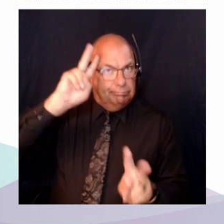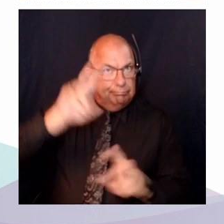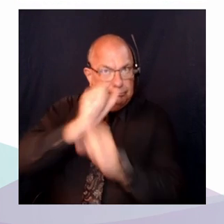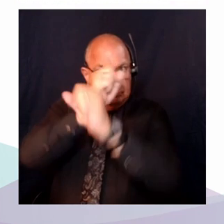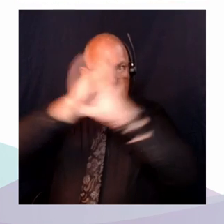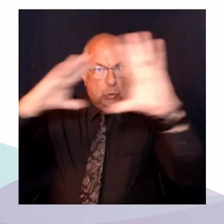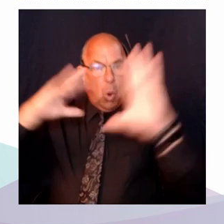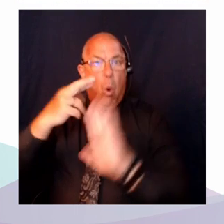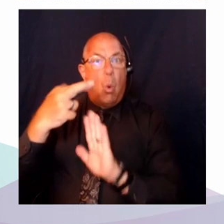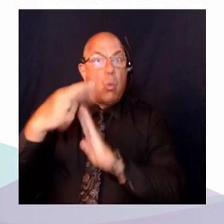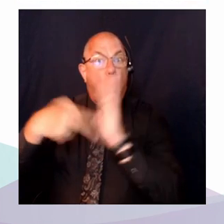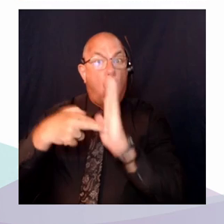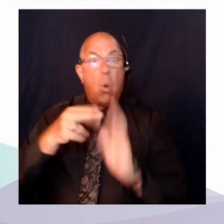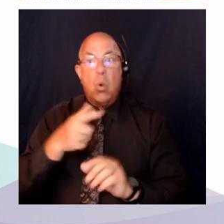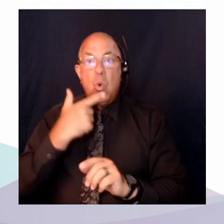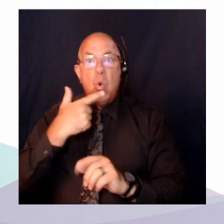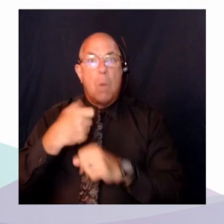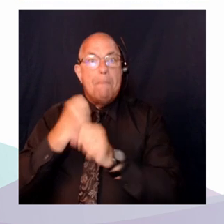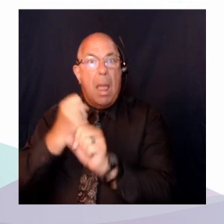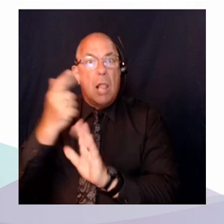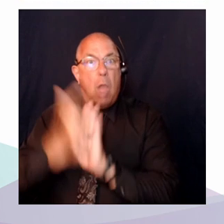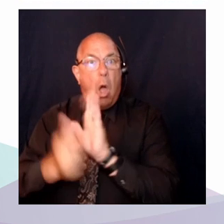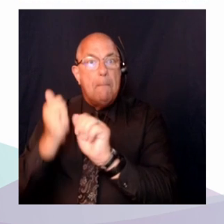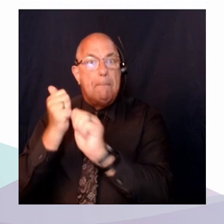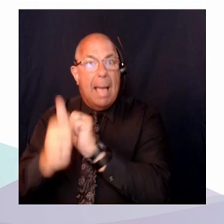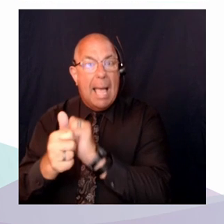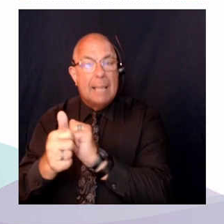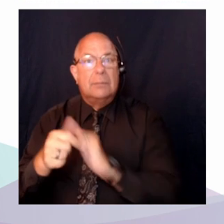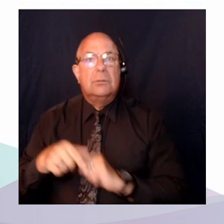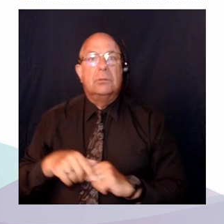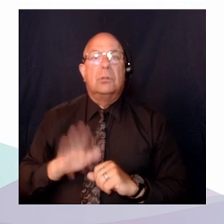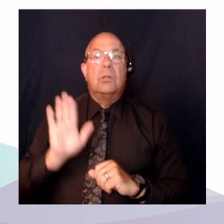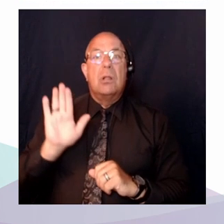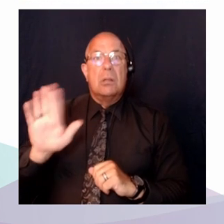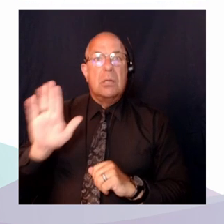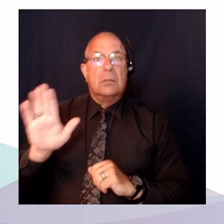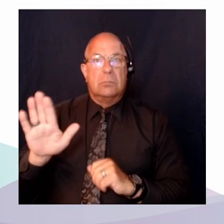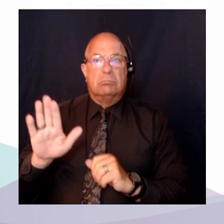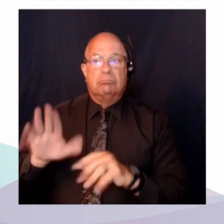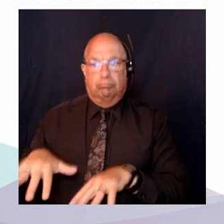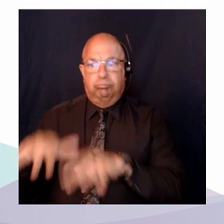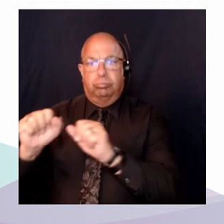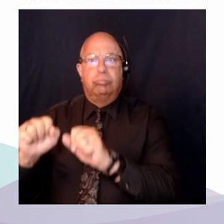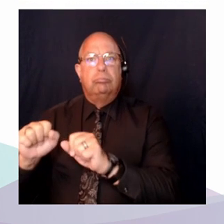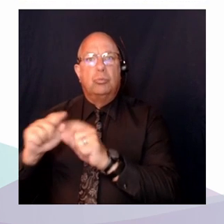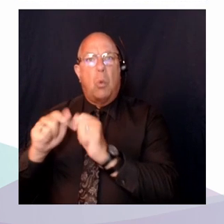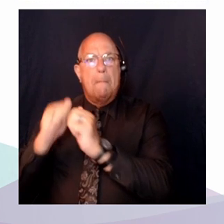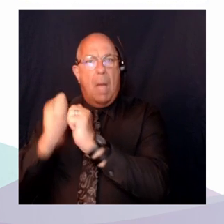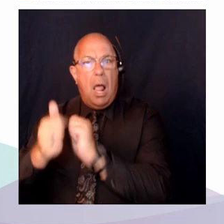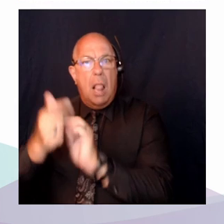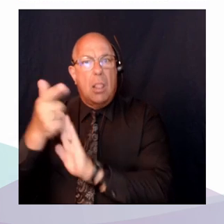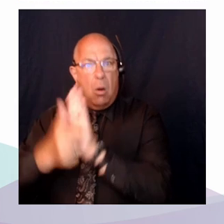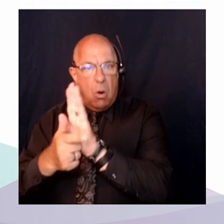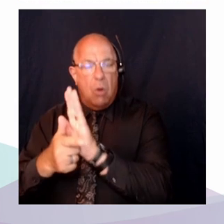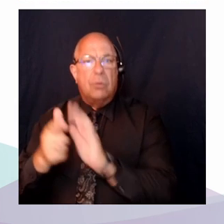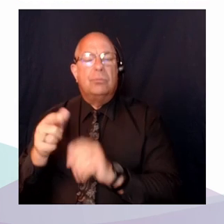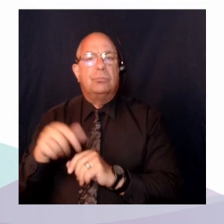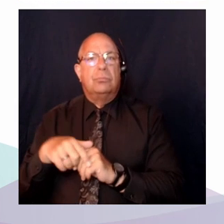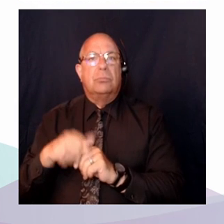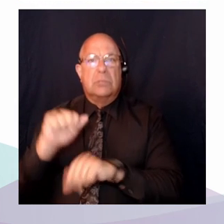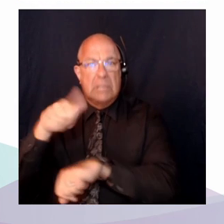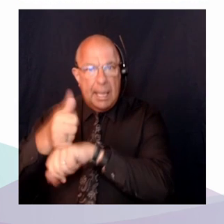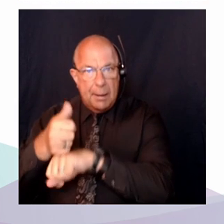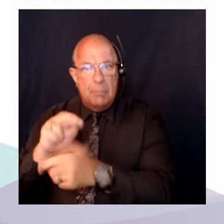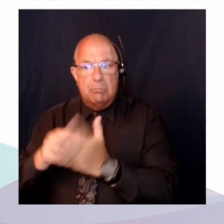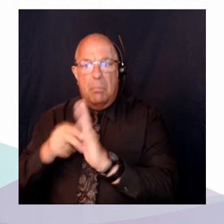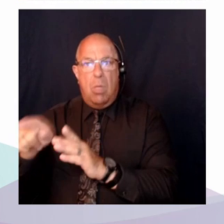est tenu de mettre en œuvre ses droits à travers les lois qu'il adopte. On peut penser